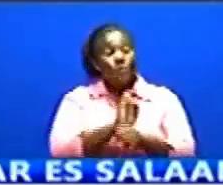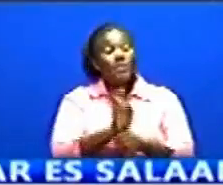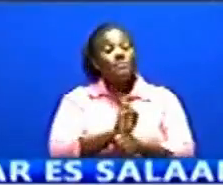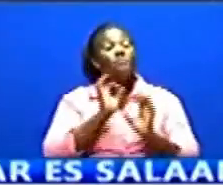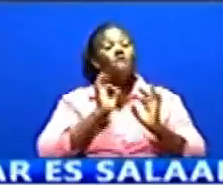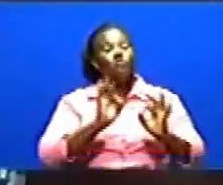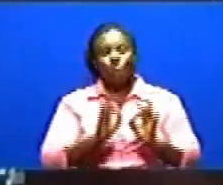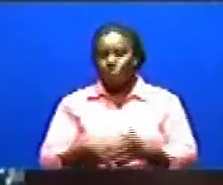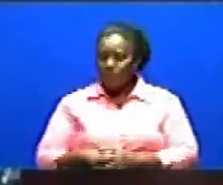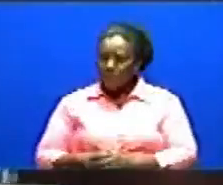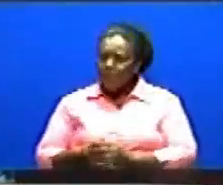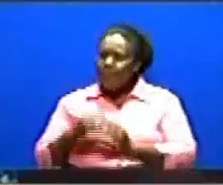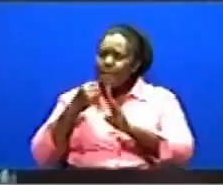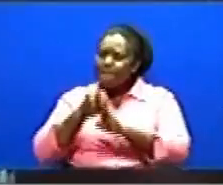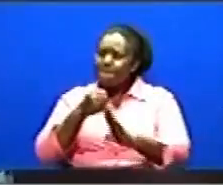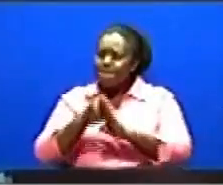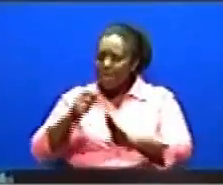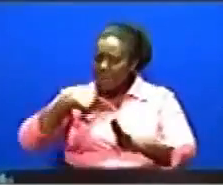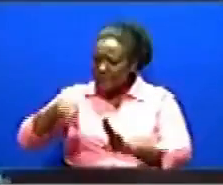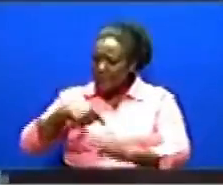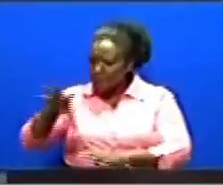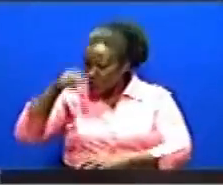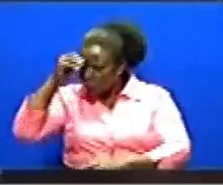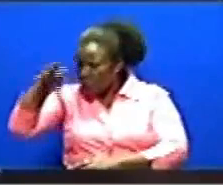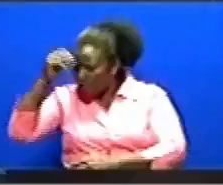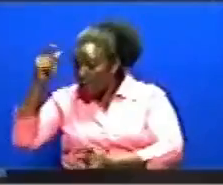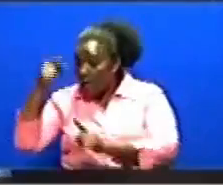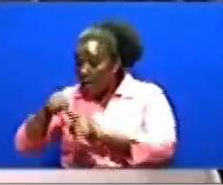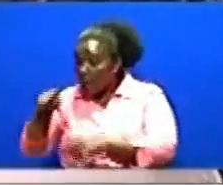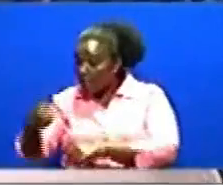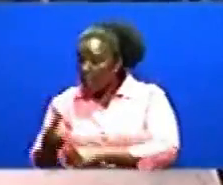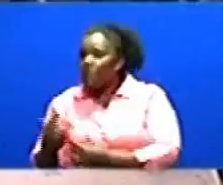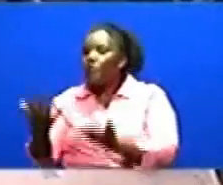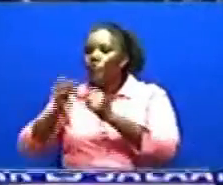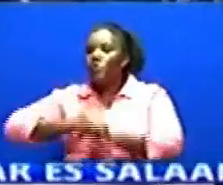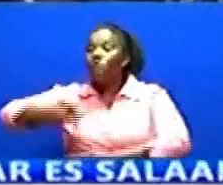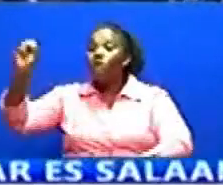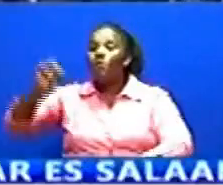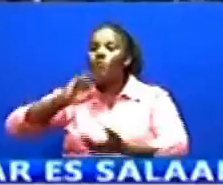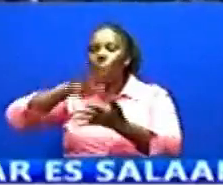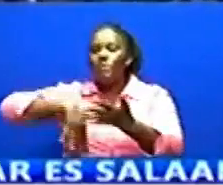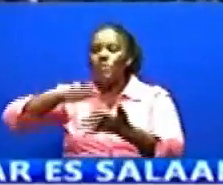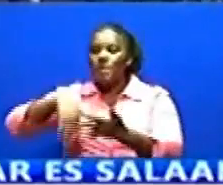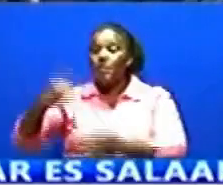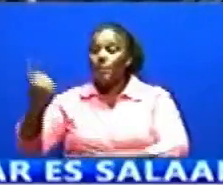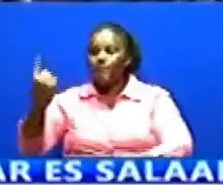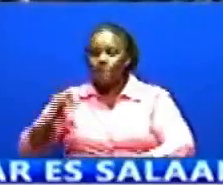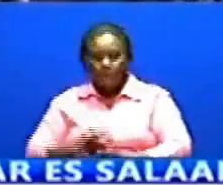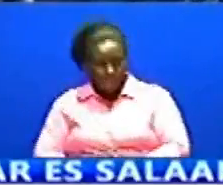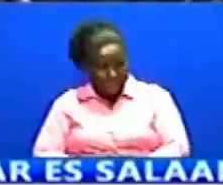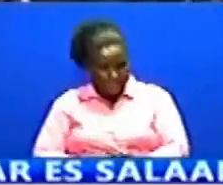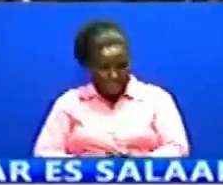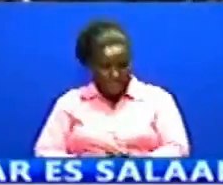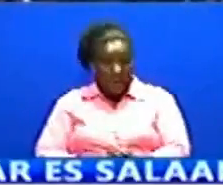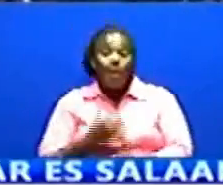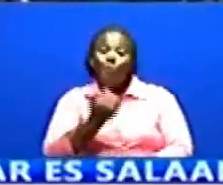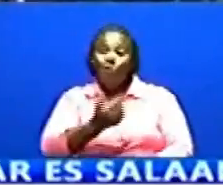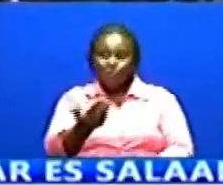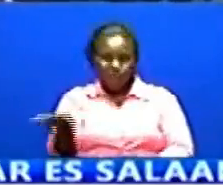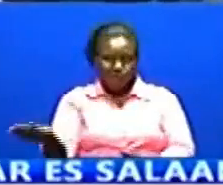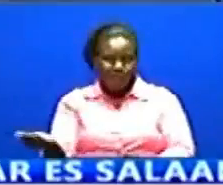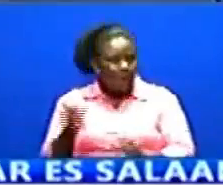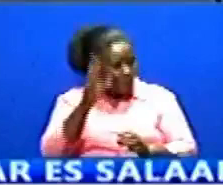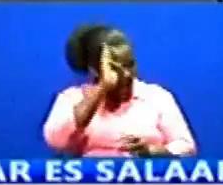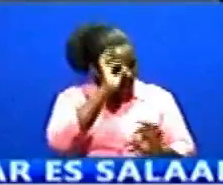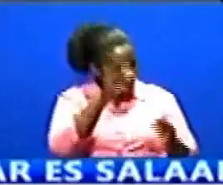vizui Wanatuimiza Tusonu kabidi Hili twetu kufalu katika metiani eti ya taifa Hayo ni ya wanafunzi Vipi kuhusu